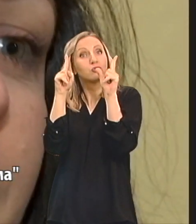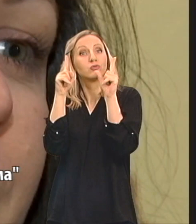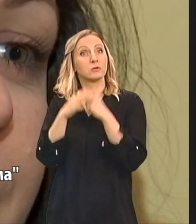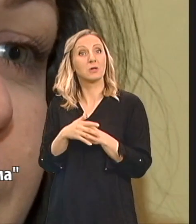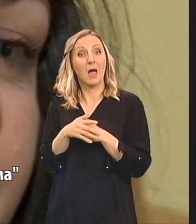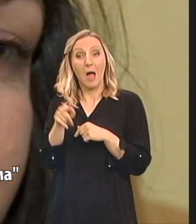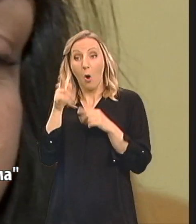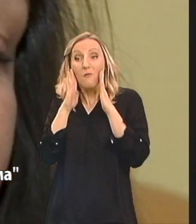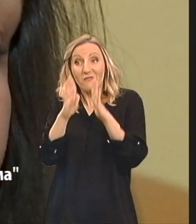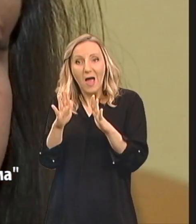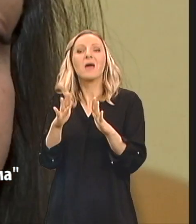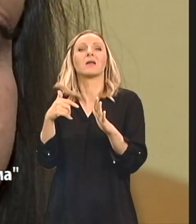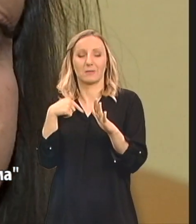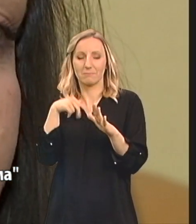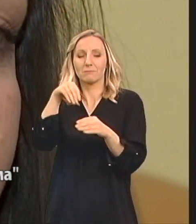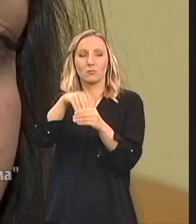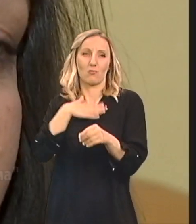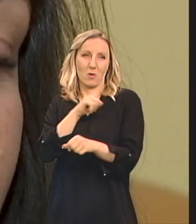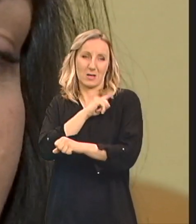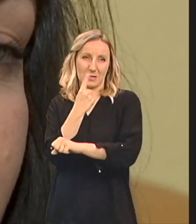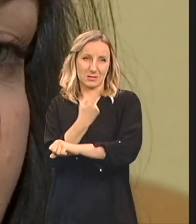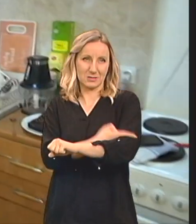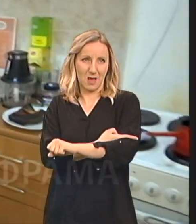za nas